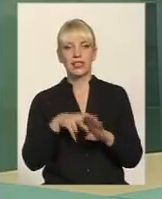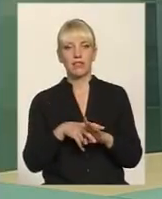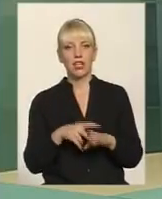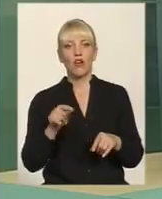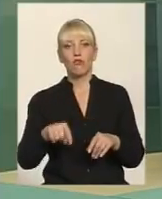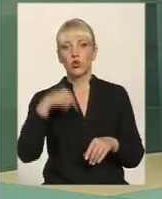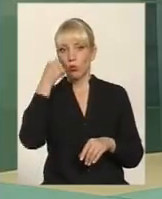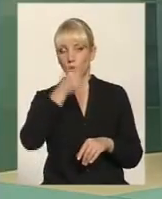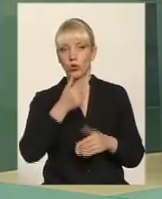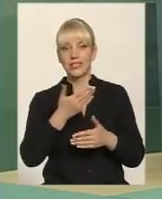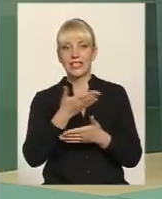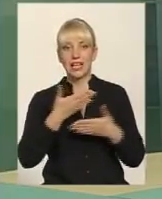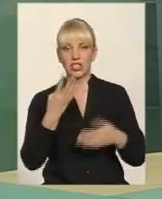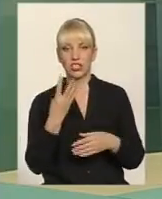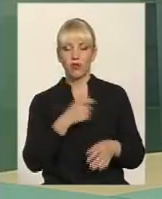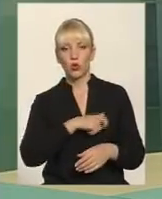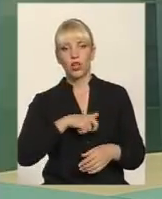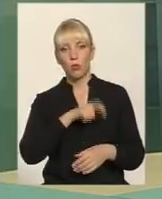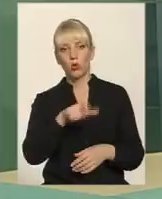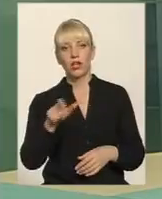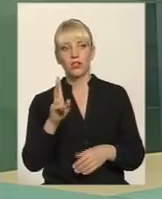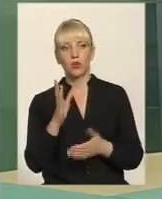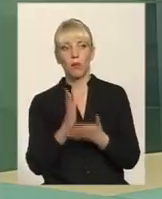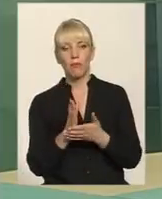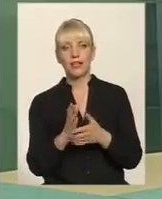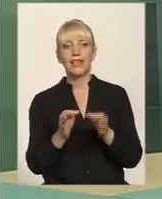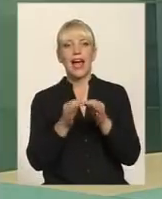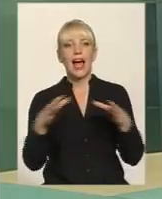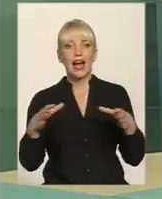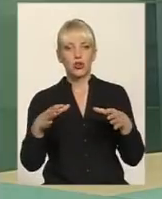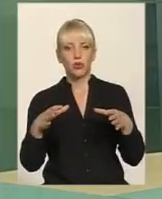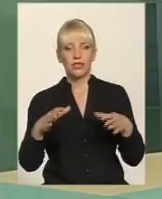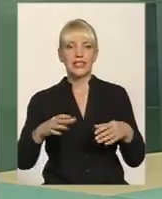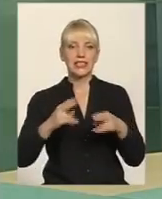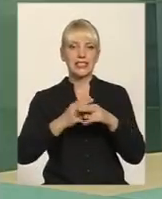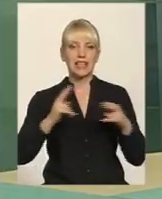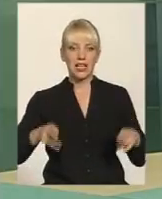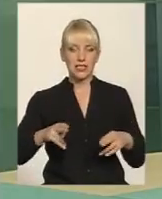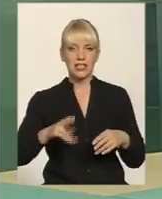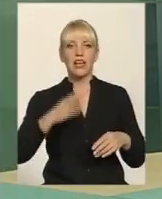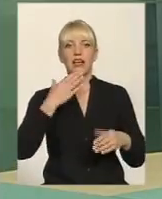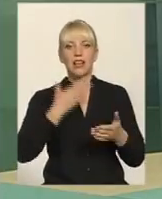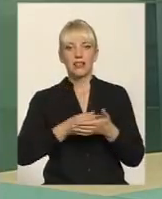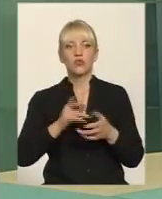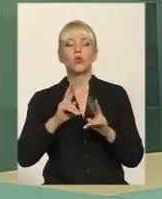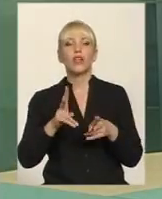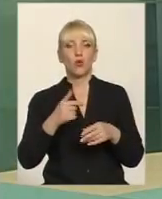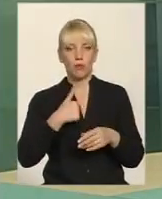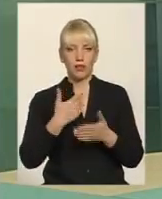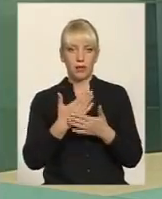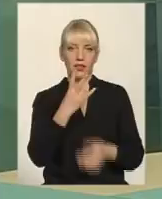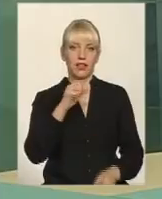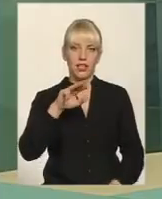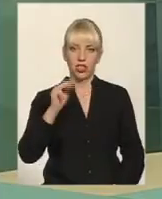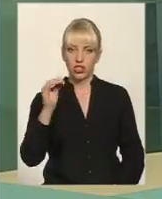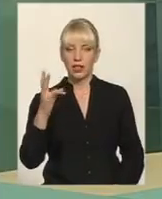нас четверо народних депутатів, які мають атомні станції в себе безпосередньо на своїх мажоритарних округах, так як в мене є в місті Нітішин.